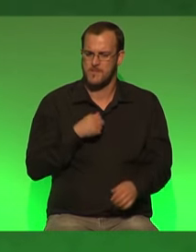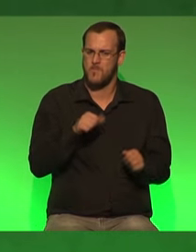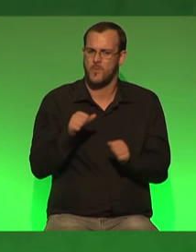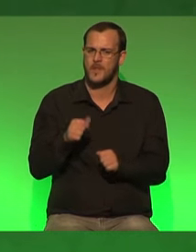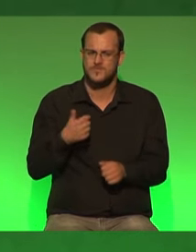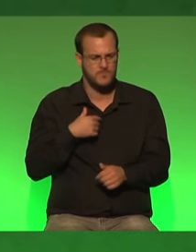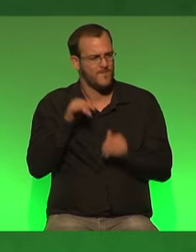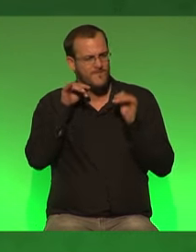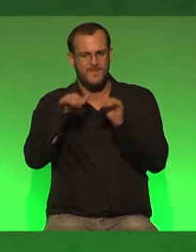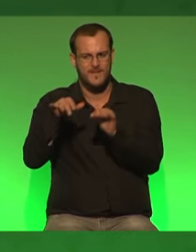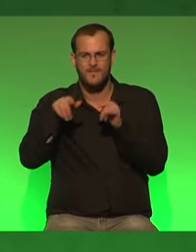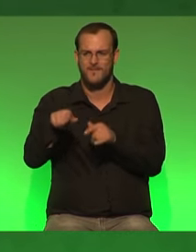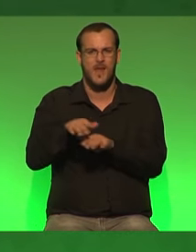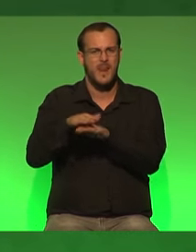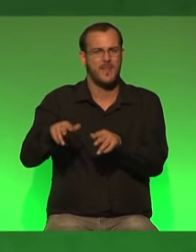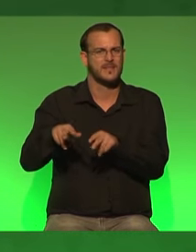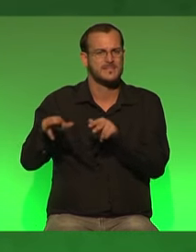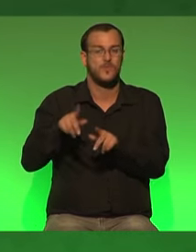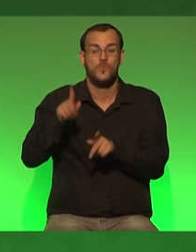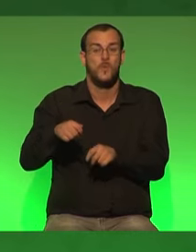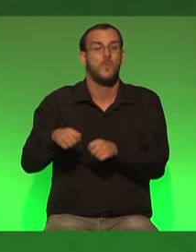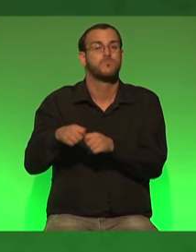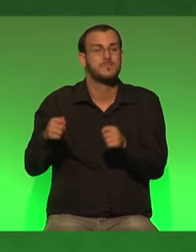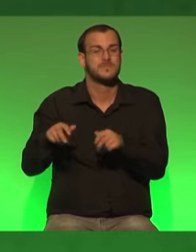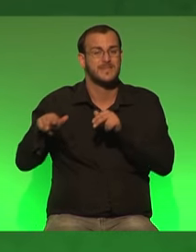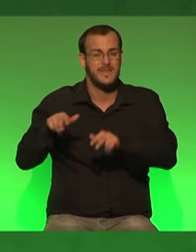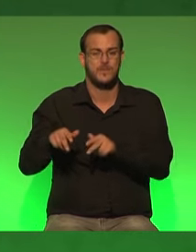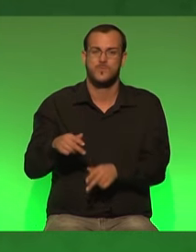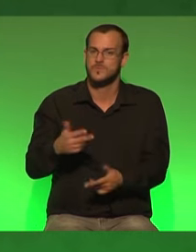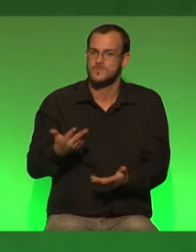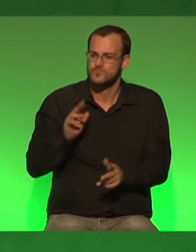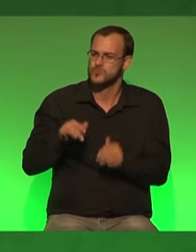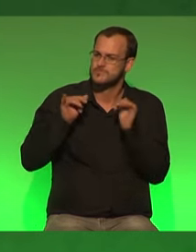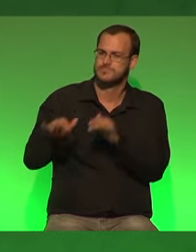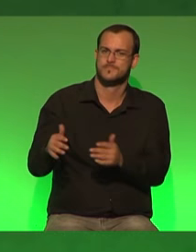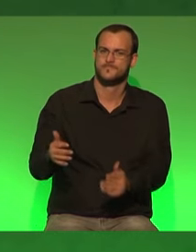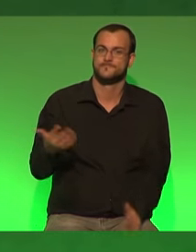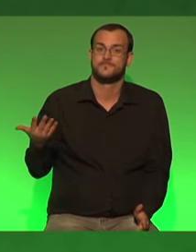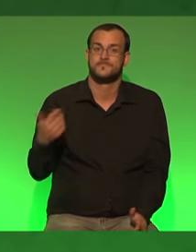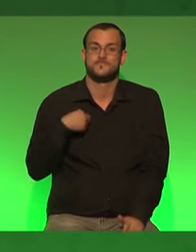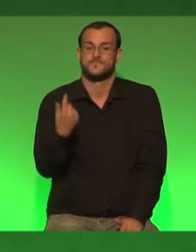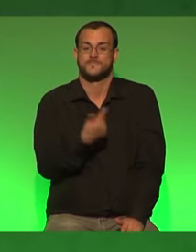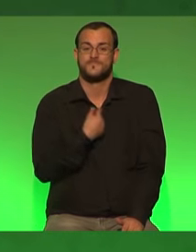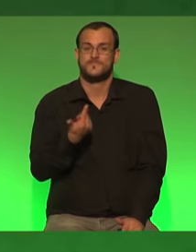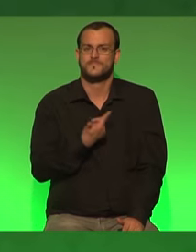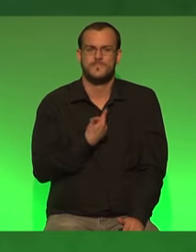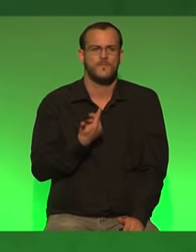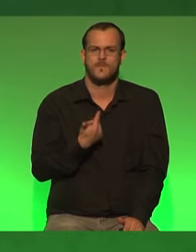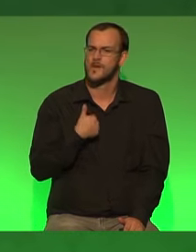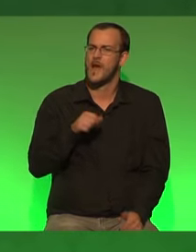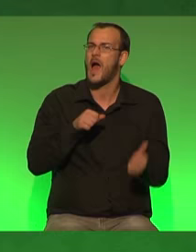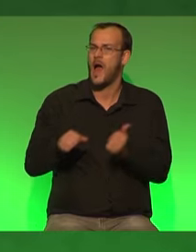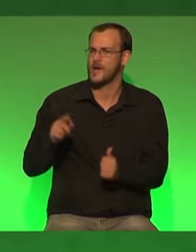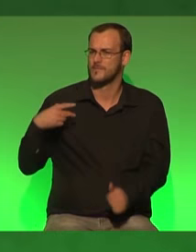auf die landesregierung auf die bundesregierung vor allem nutzen als ministerpräsident und wir haben uns die aachener und wir